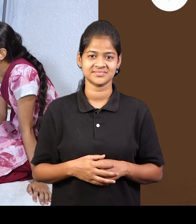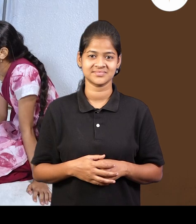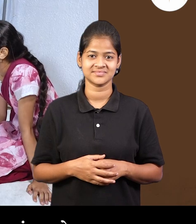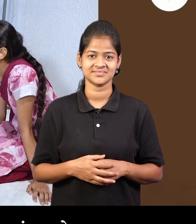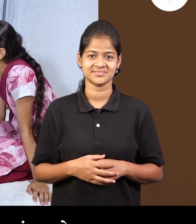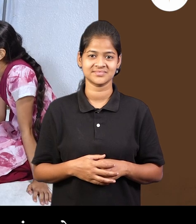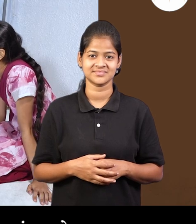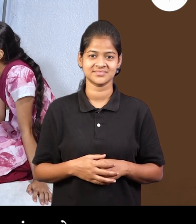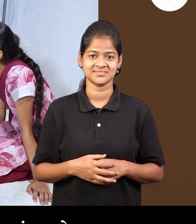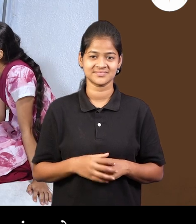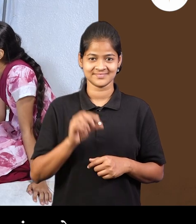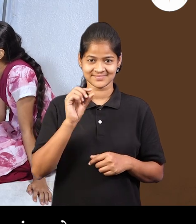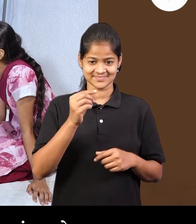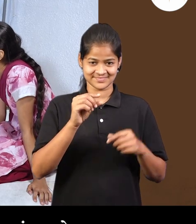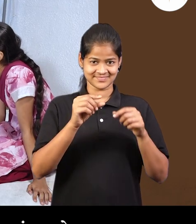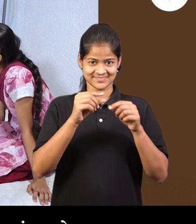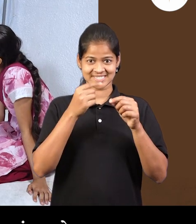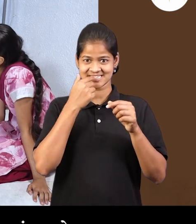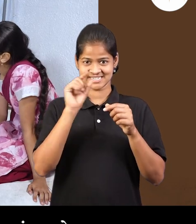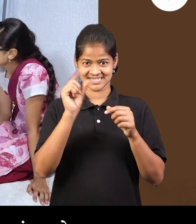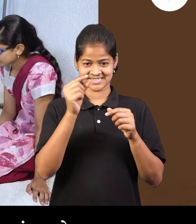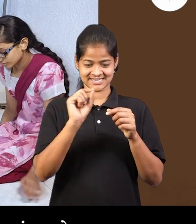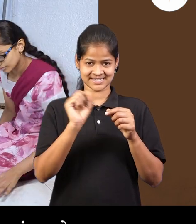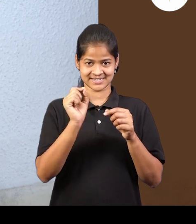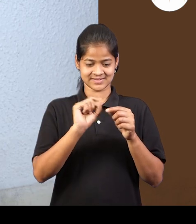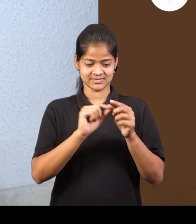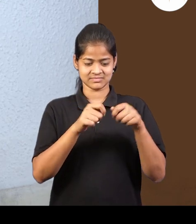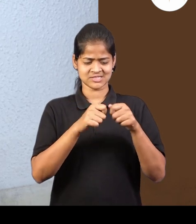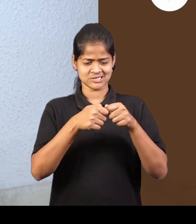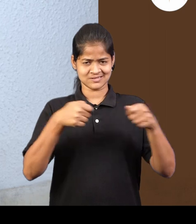या खडुला से एक टोकानी बांधाई चो